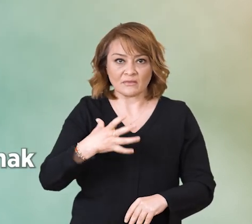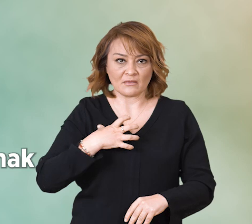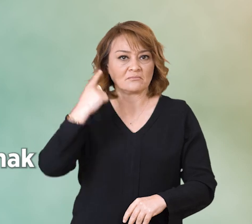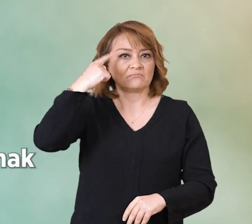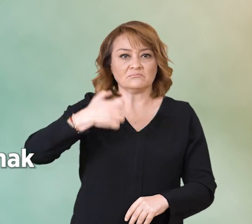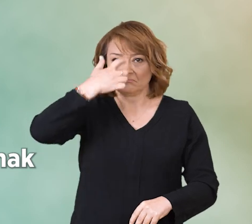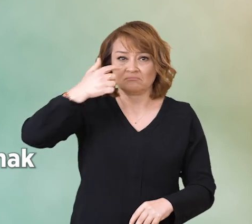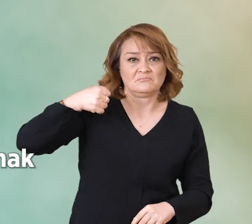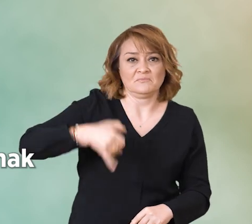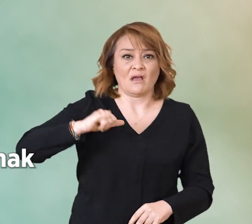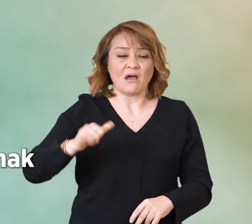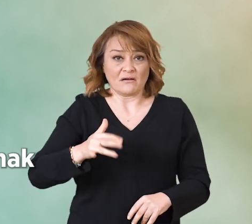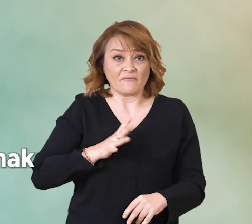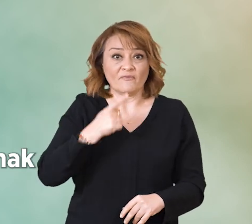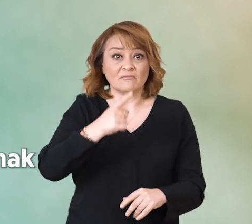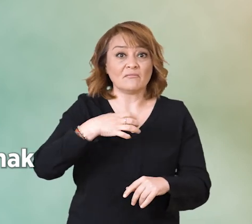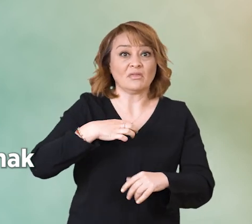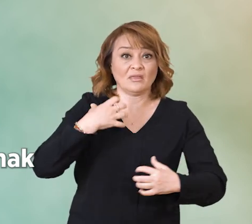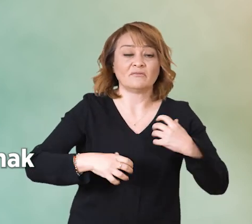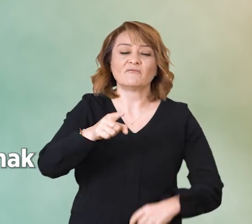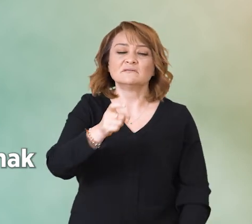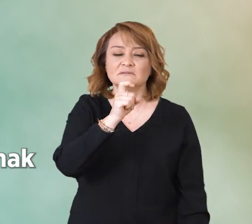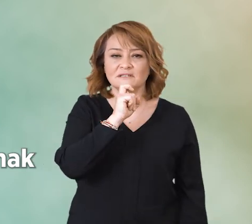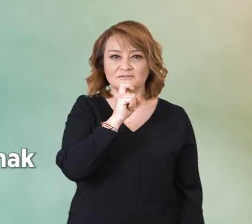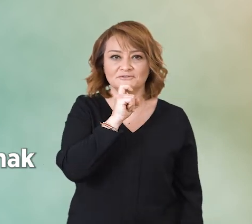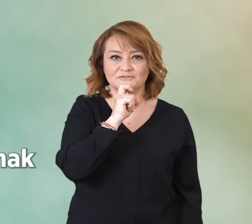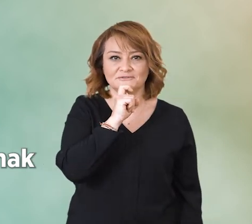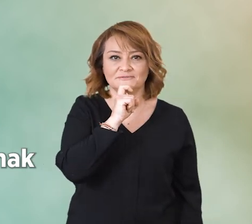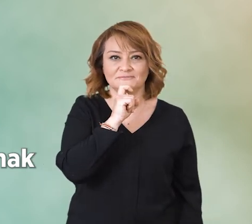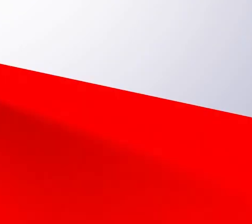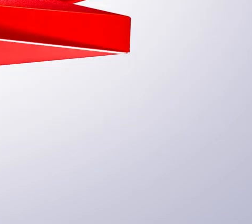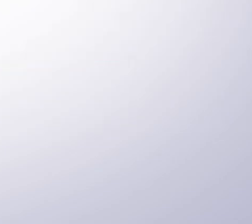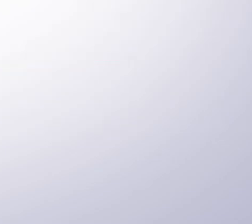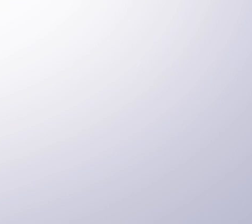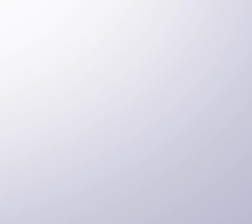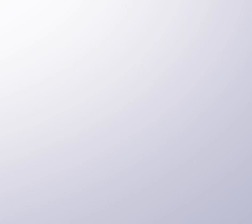olmadan kendi kendine teşhis koymak ve tedavi uygulamaksa çok yanlış.